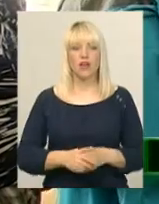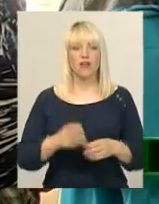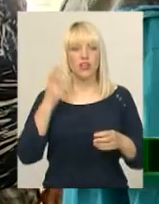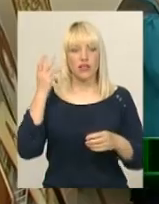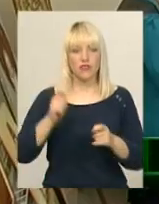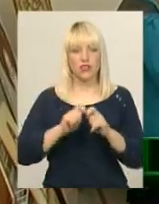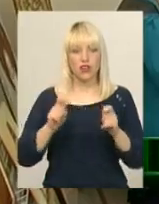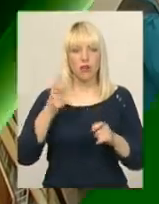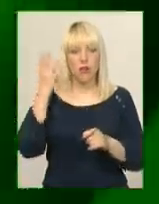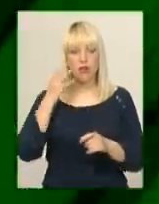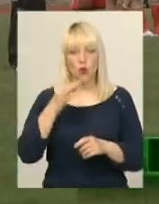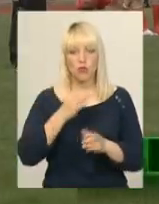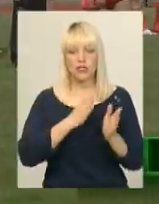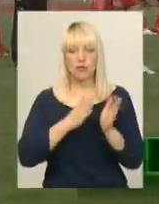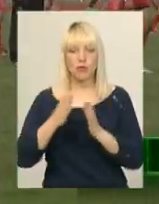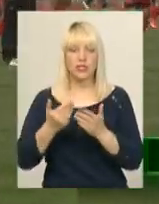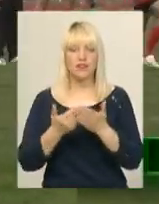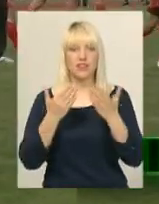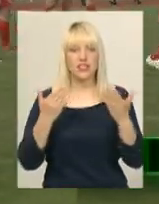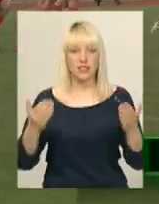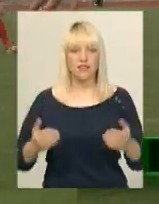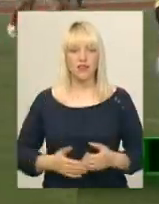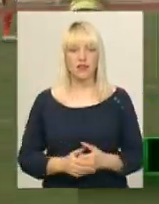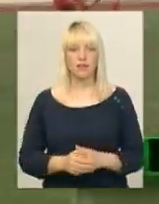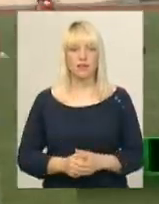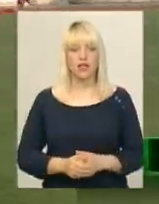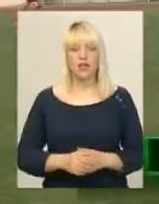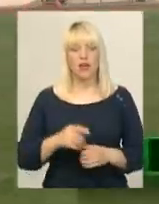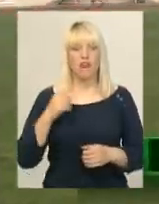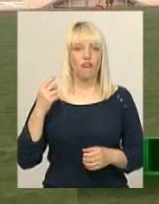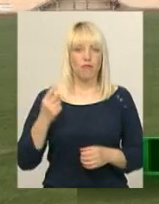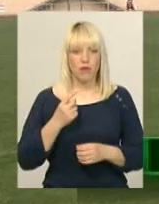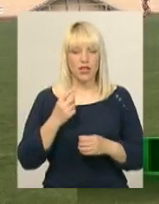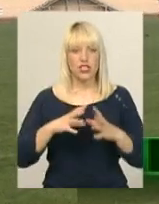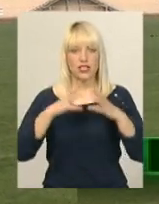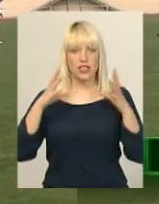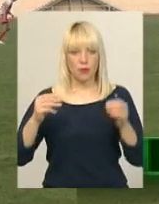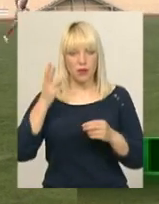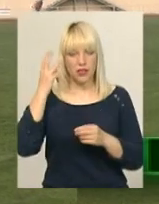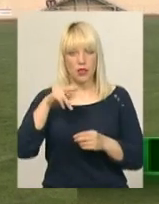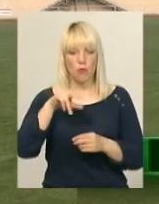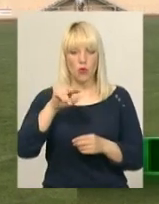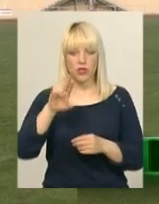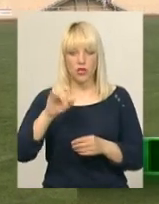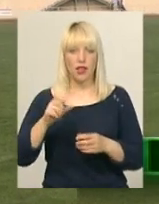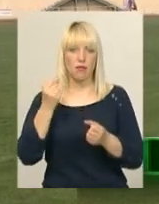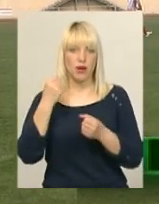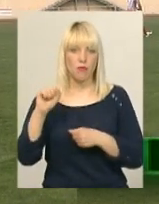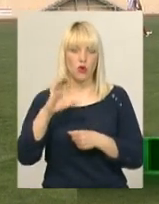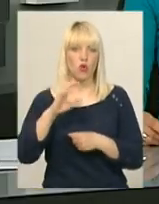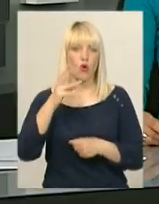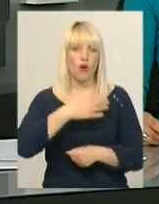обласній науковій бібліотеці. У першому домашньому матчі сезону Української суперліги з рейпі Хмельницьке Поділля перемогло львівський сокіл.